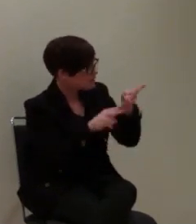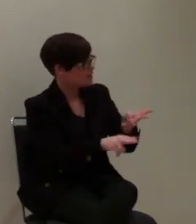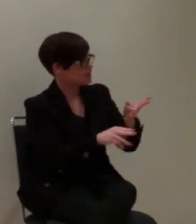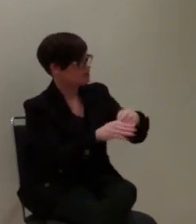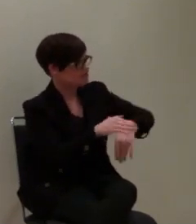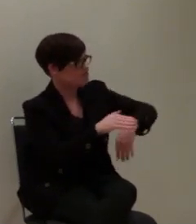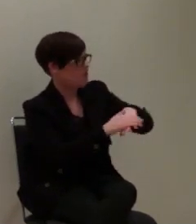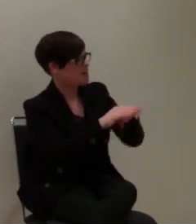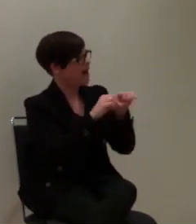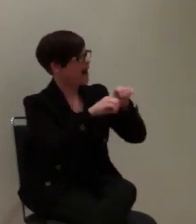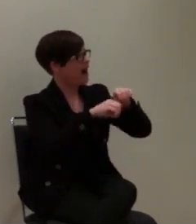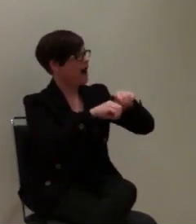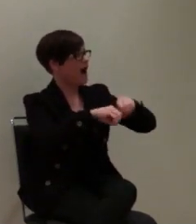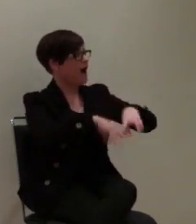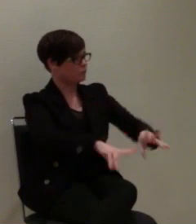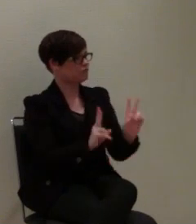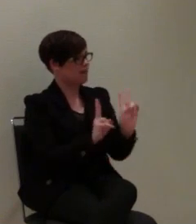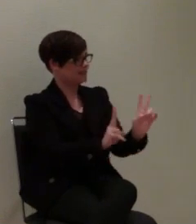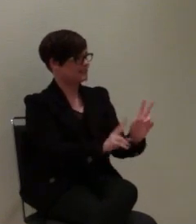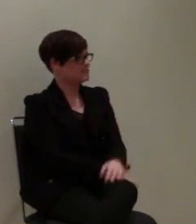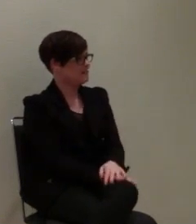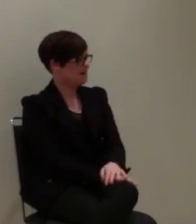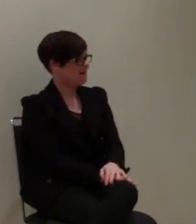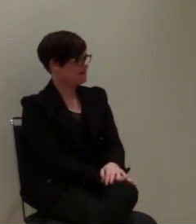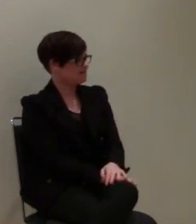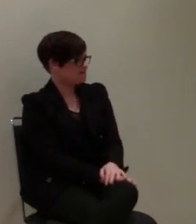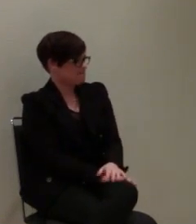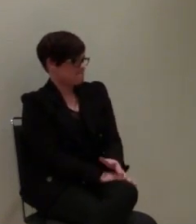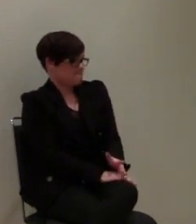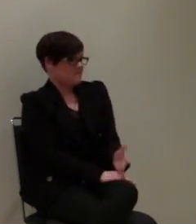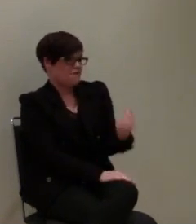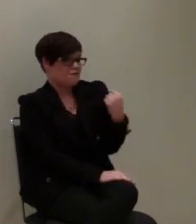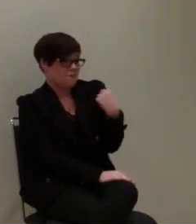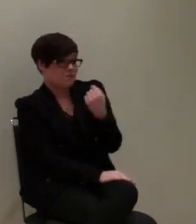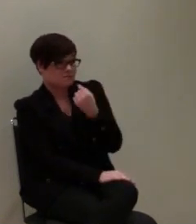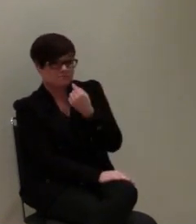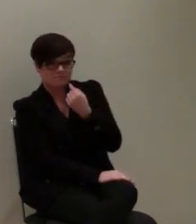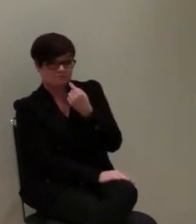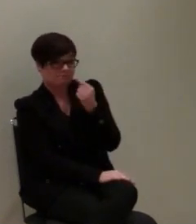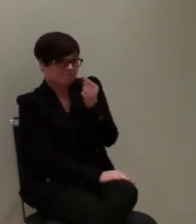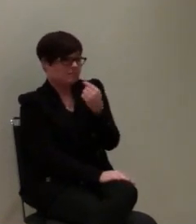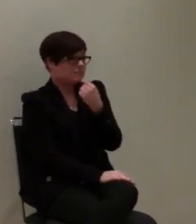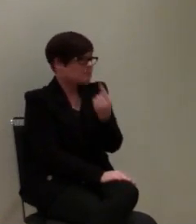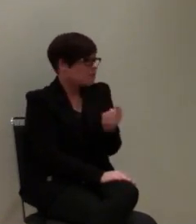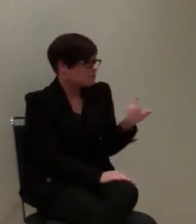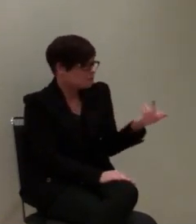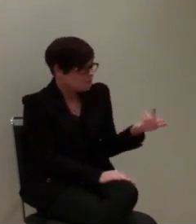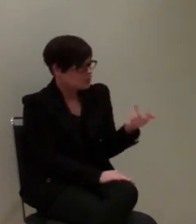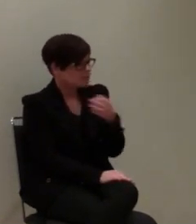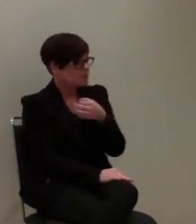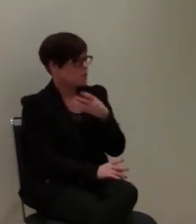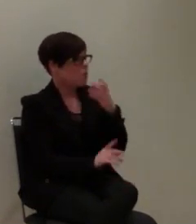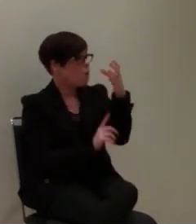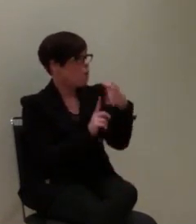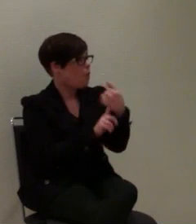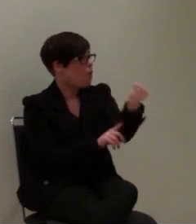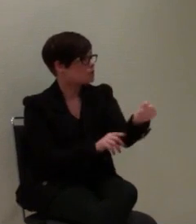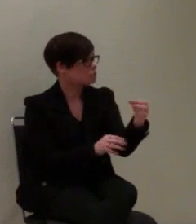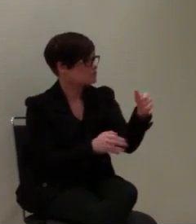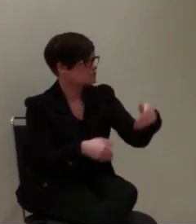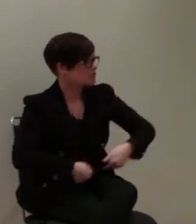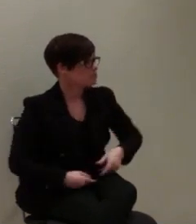ausfallsicher. Jetzt haben Sie vorhin gesagt, letzten Endes, dieser Ortungsdienst ist eine Web